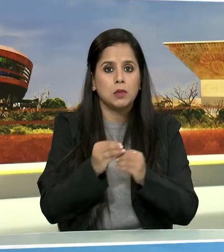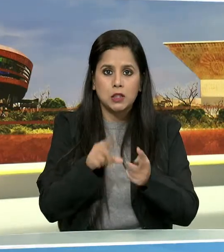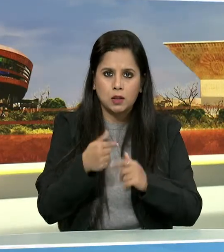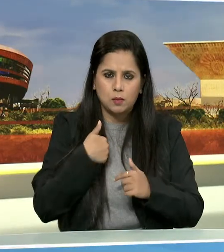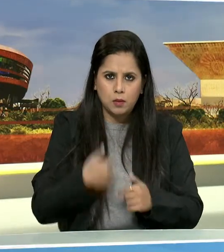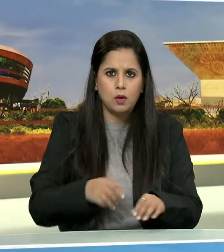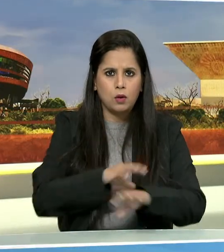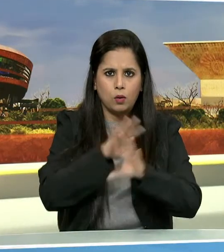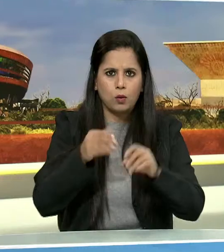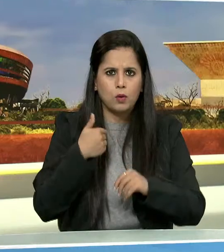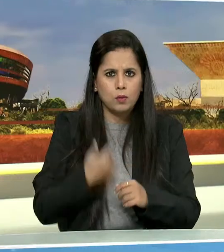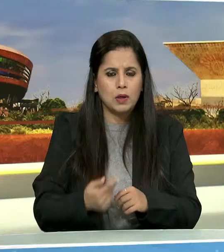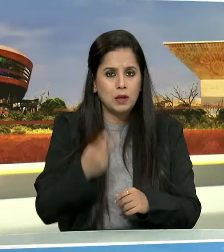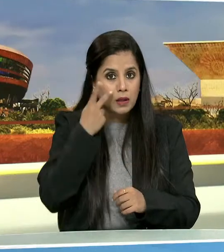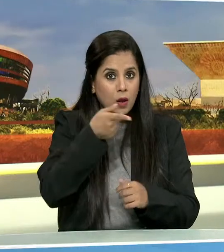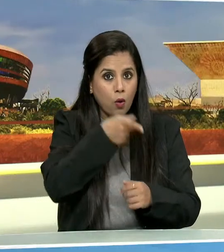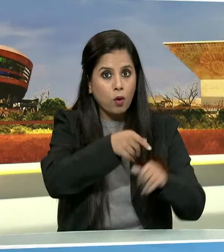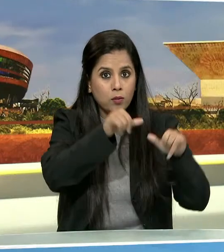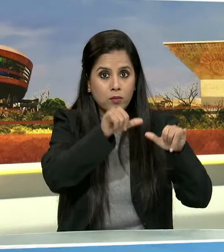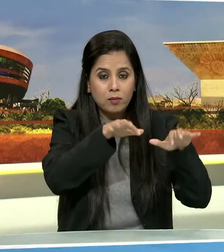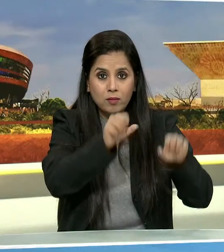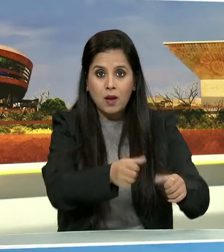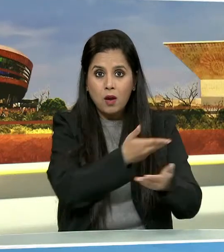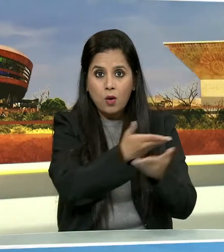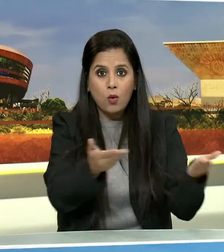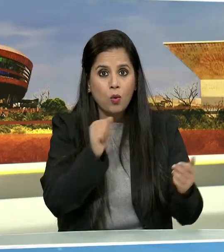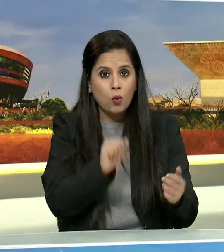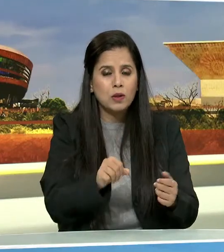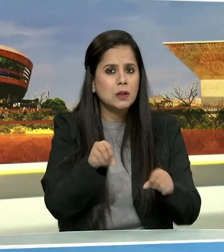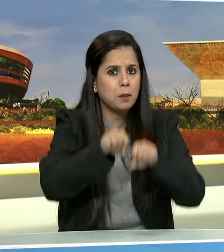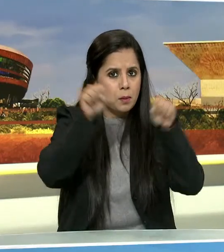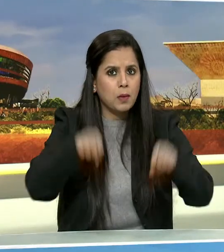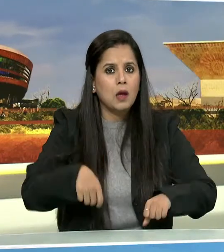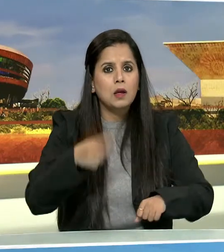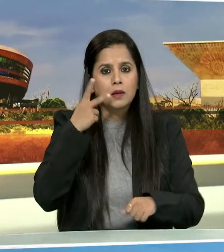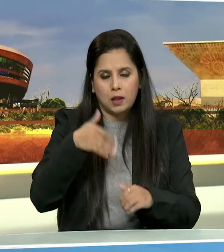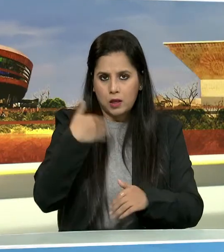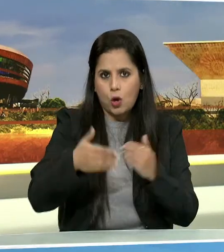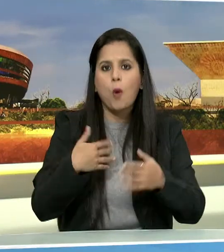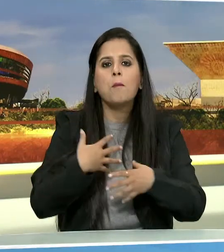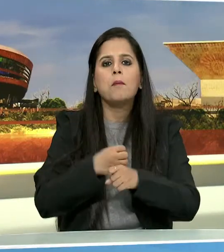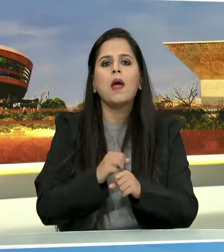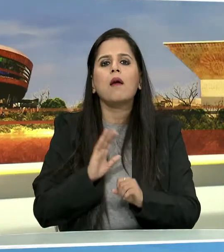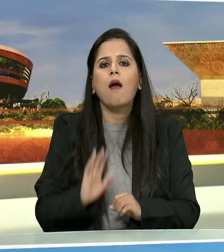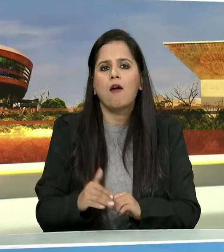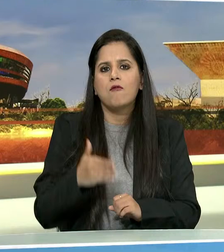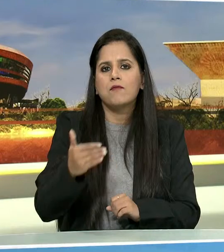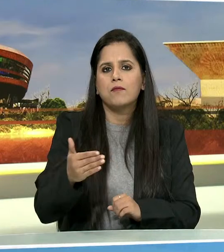मी भूमी सिस्टिम जैसी नई विवस्ता भी बनाएगी